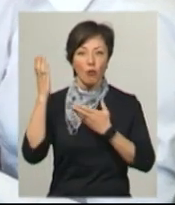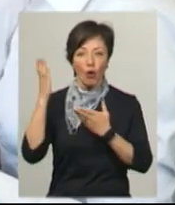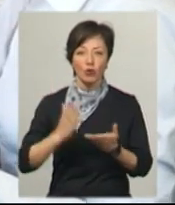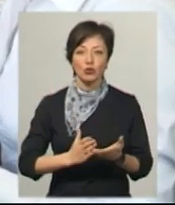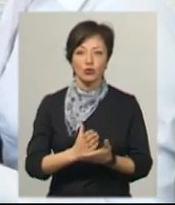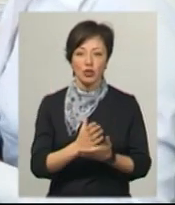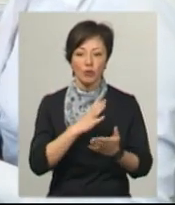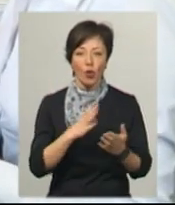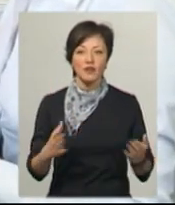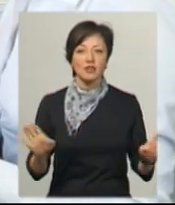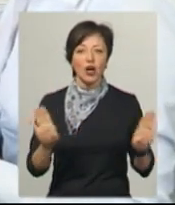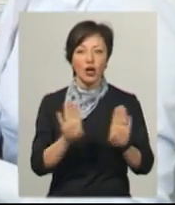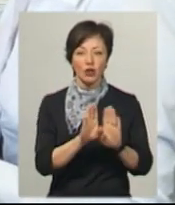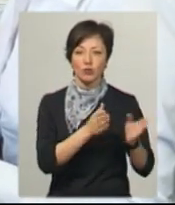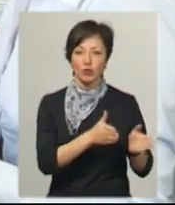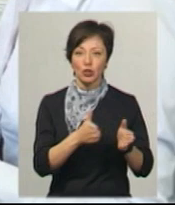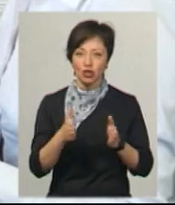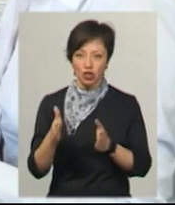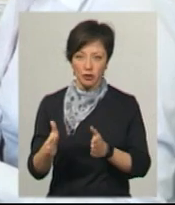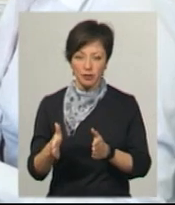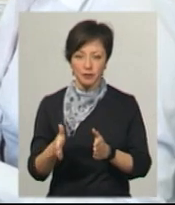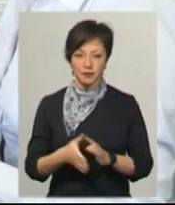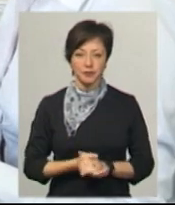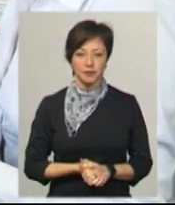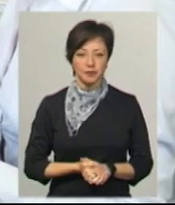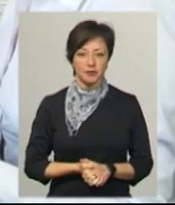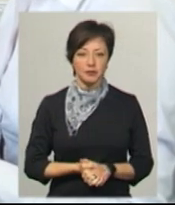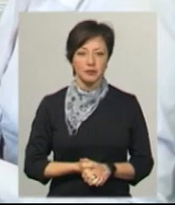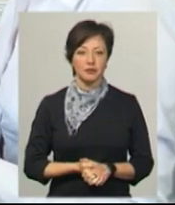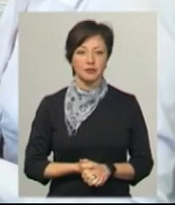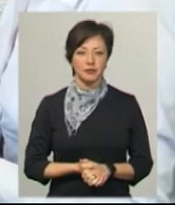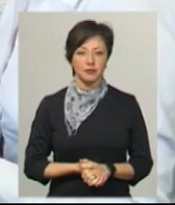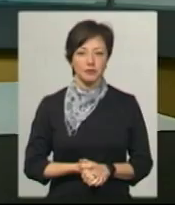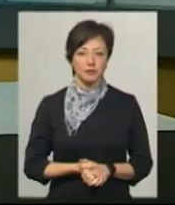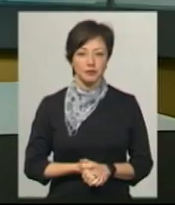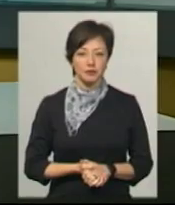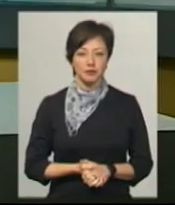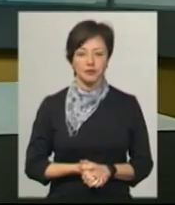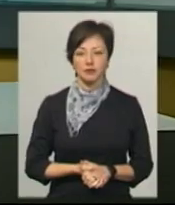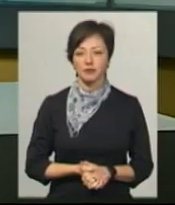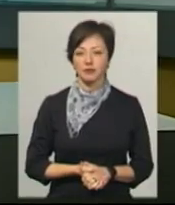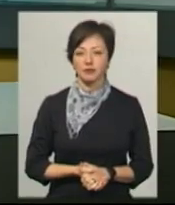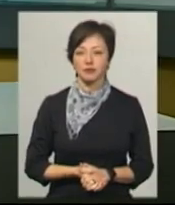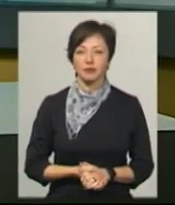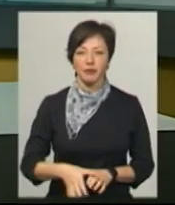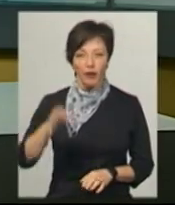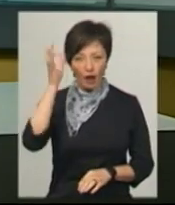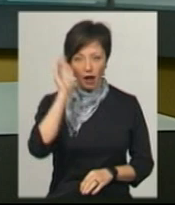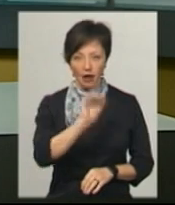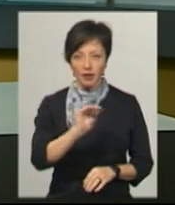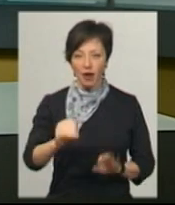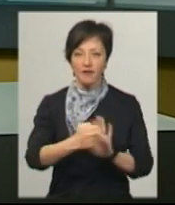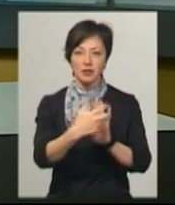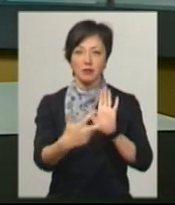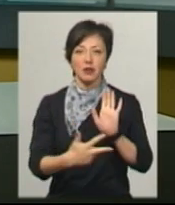відбувало закритим режимом, тобто сторонніх осіб на території Головчинецького монастиря не було. Нагадаю, 18 квітня